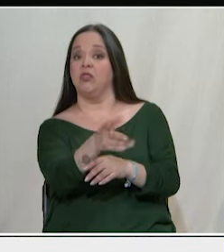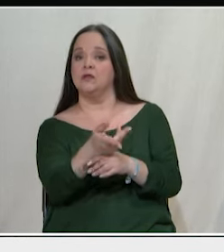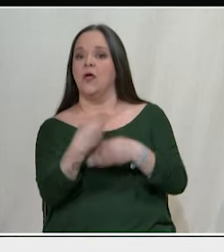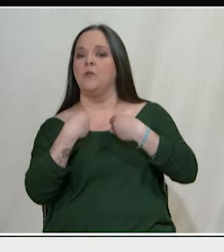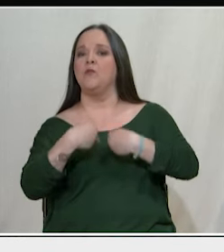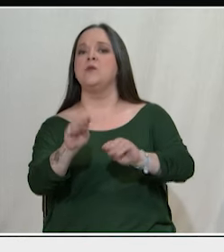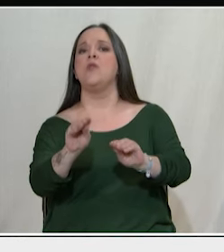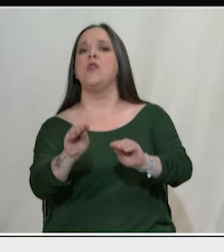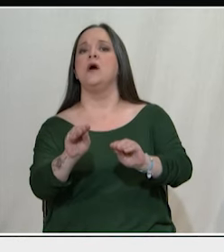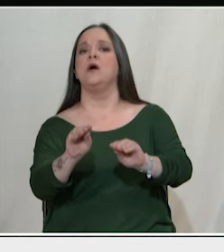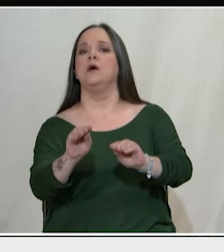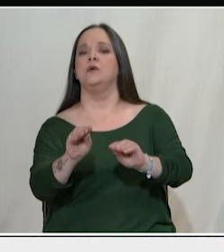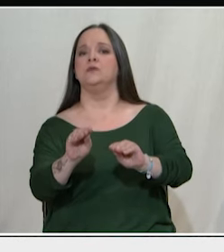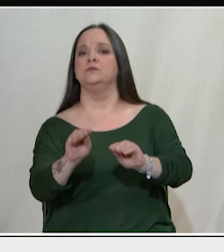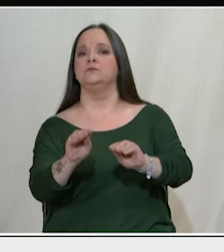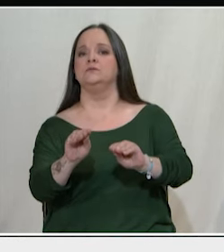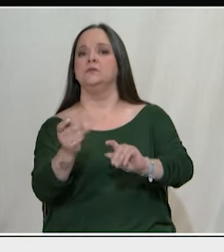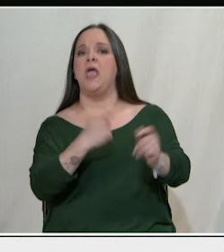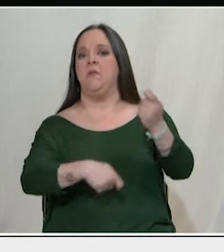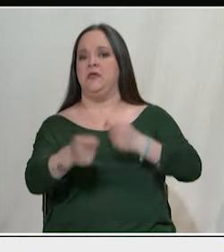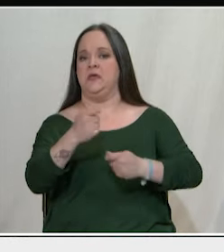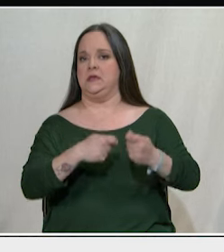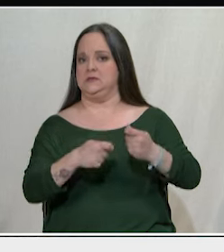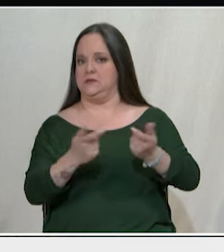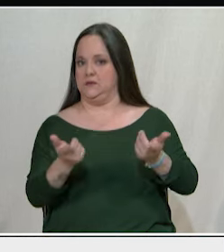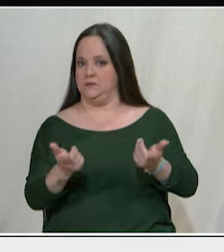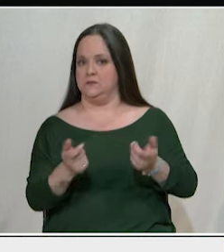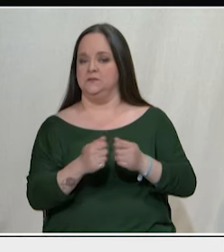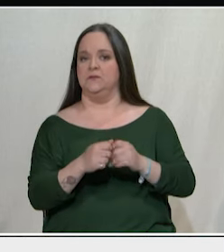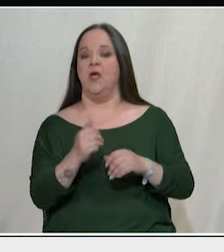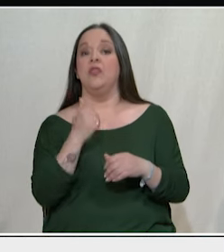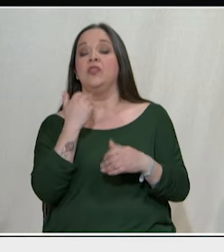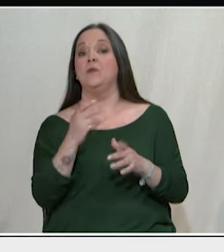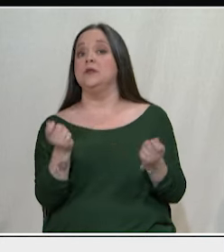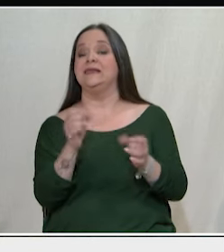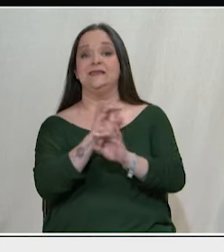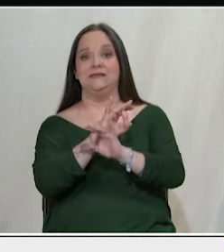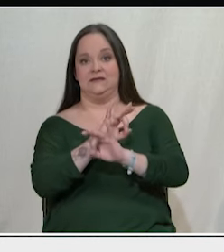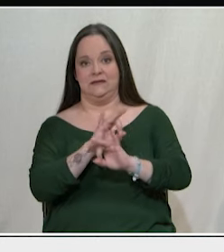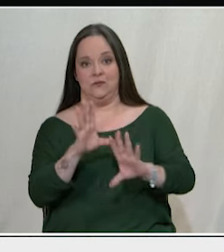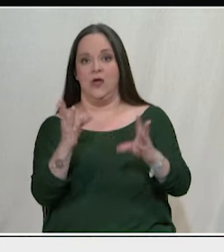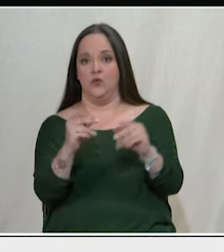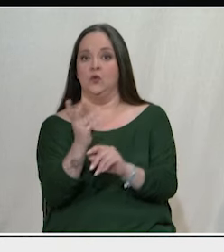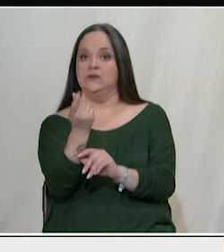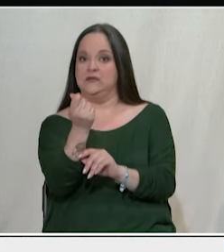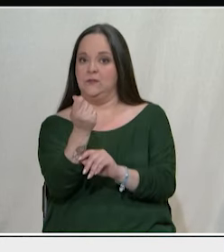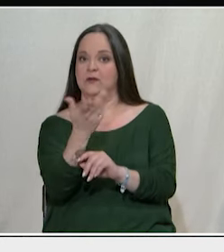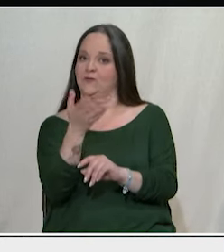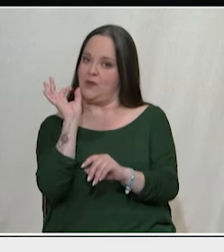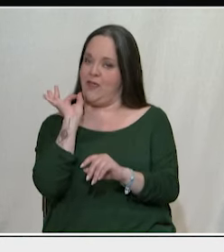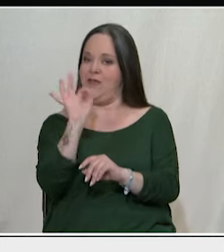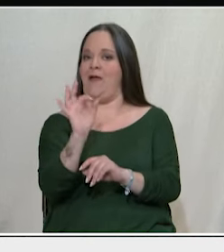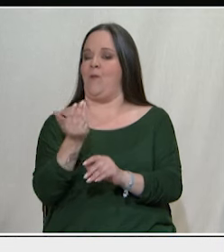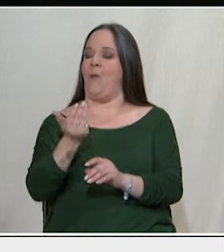μια επιχείρηση όπως η Λάρκο. Δεν μπορείς να κάνεις τίποτα για τις τιμές και αυτό είναι σκόπιμο, δεν